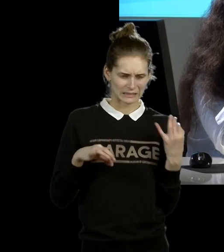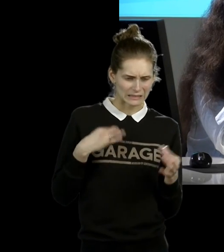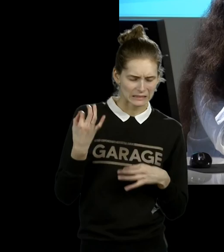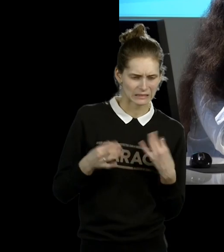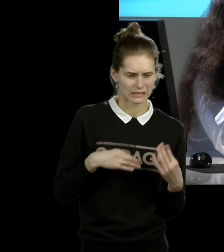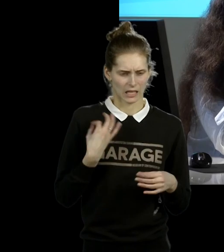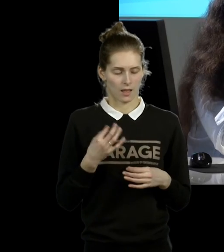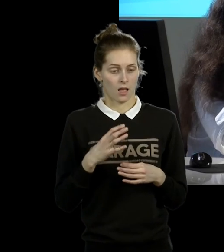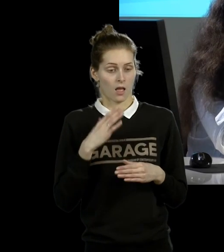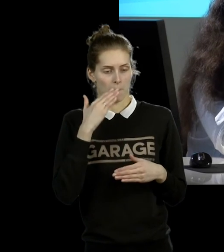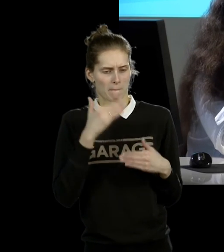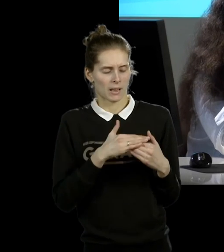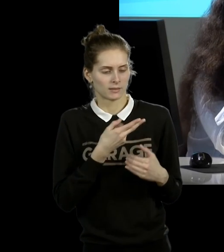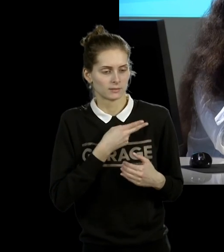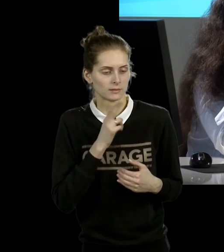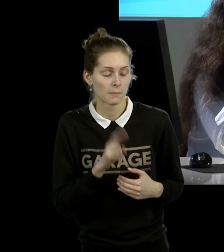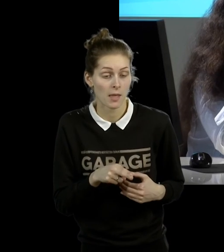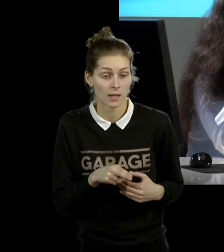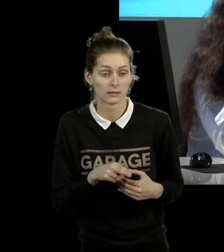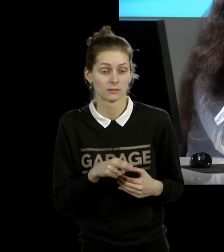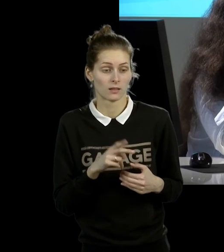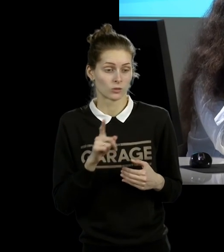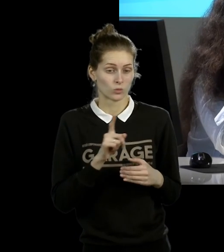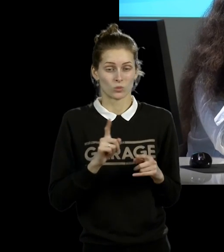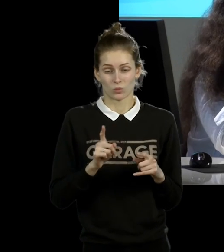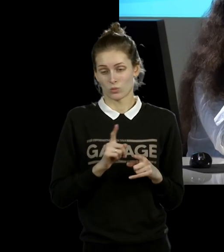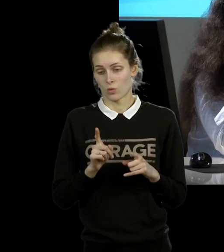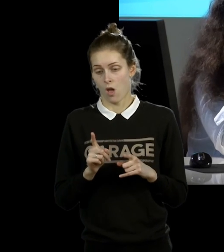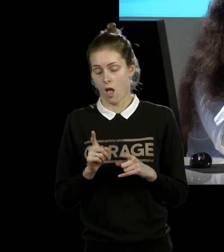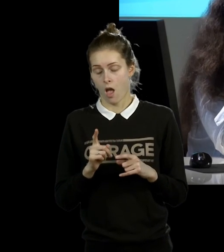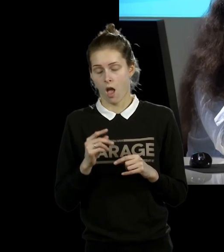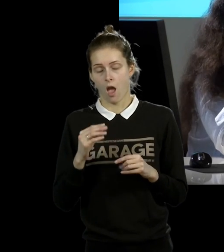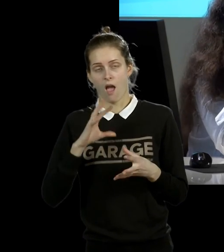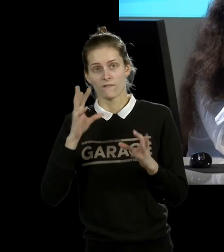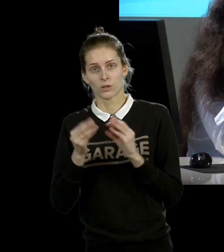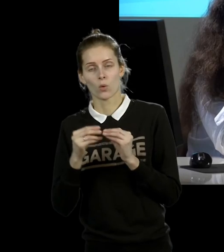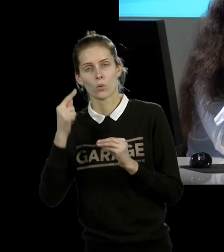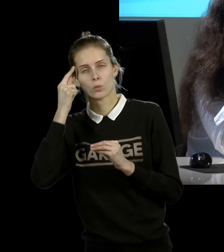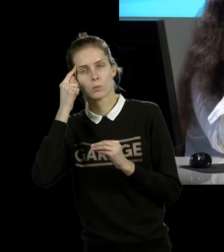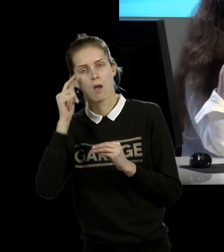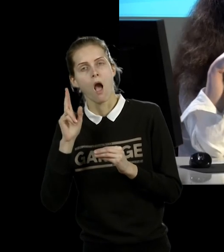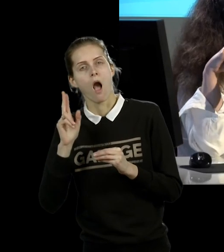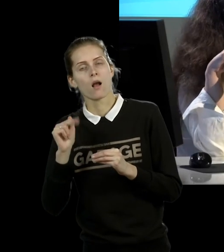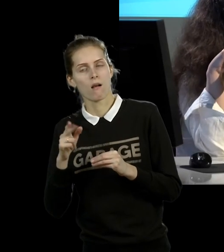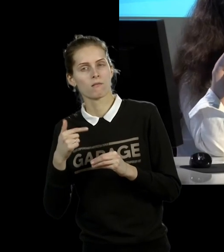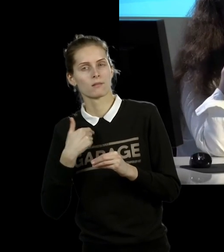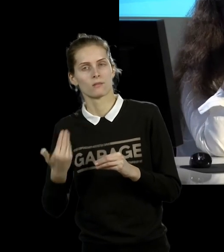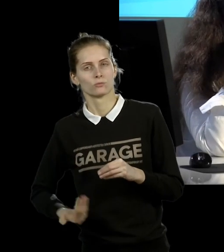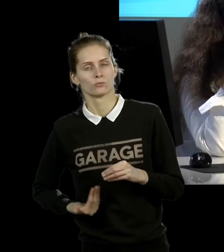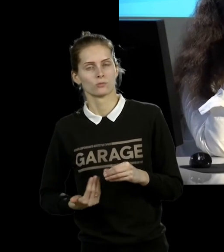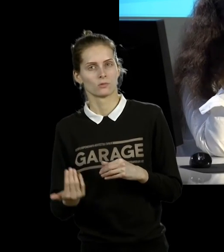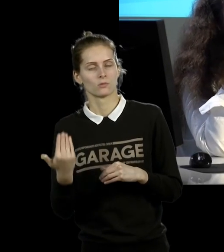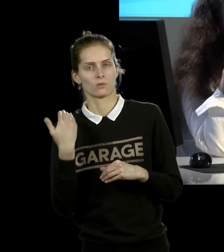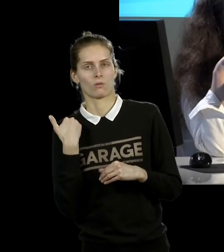смерти, думает о том, как обмануть. В результате эта история про то, как обмануть смерть. Это один из способов